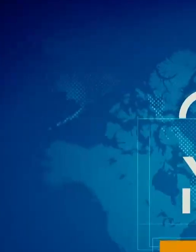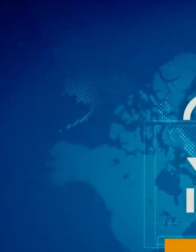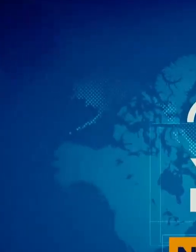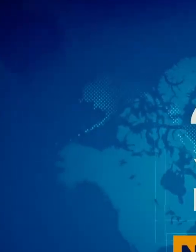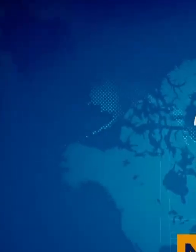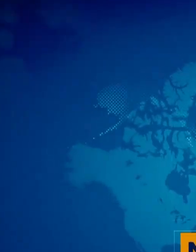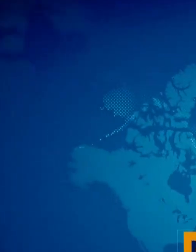Ευχαριστώ.